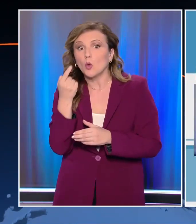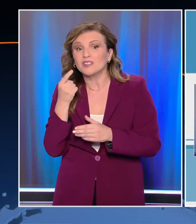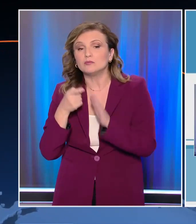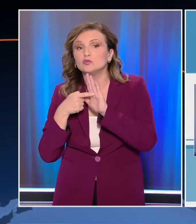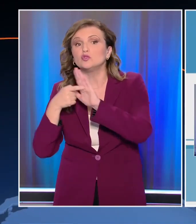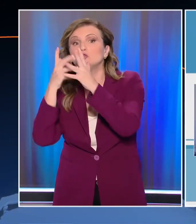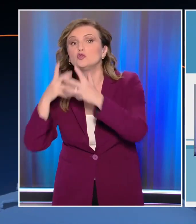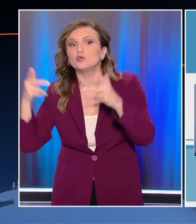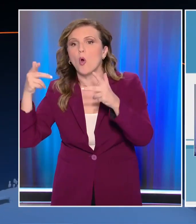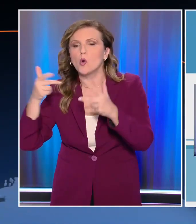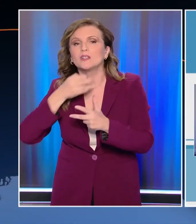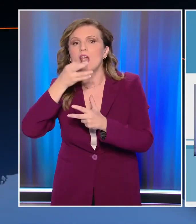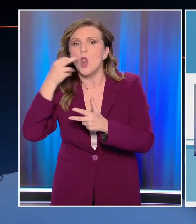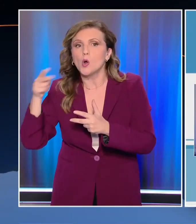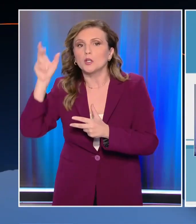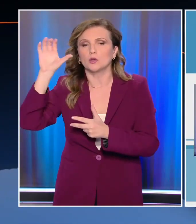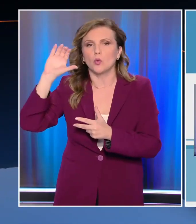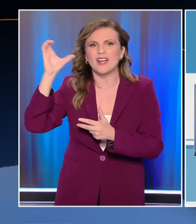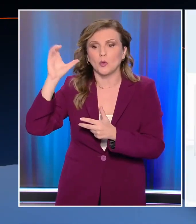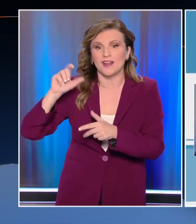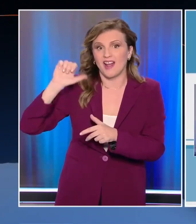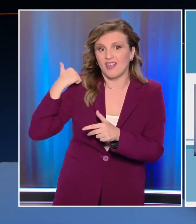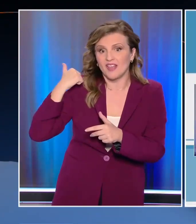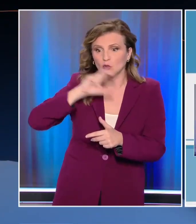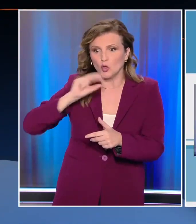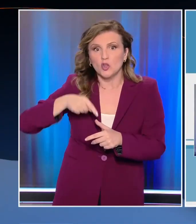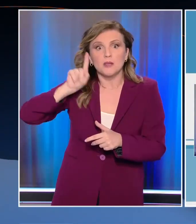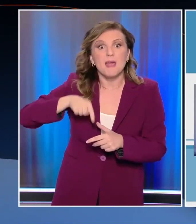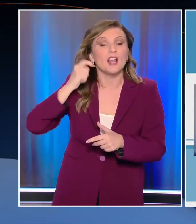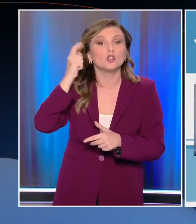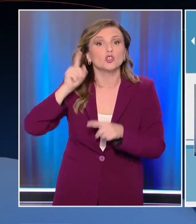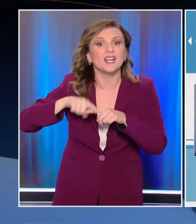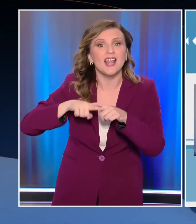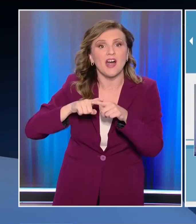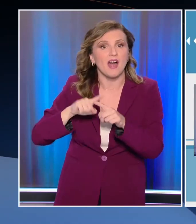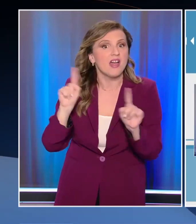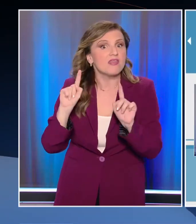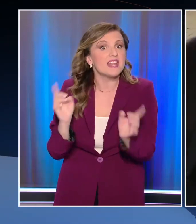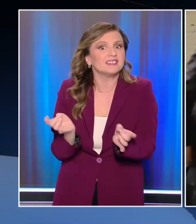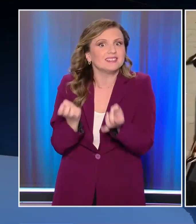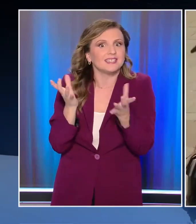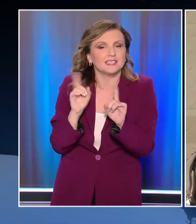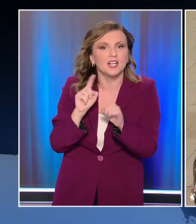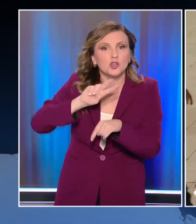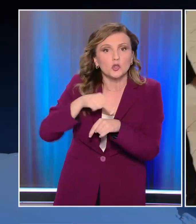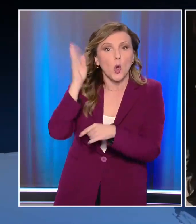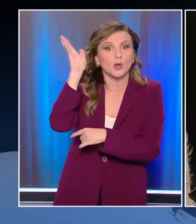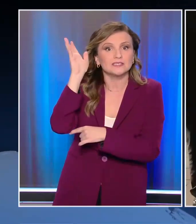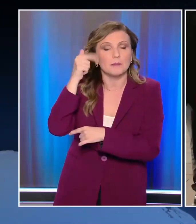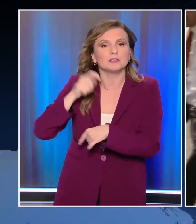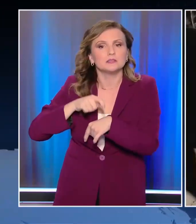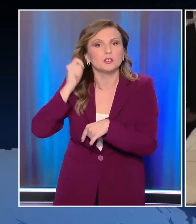σοου του Ερντογάν και τις δηλώσεις του, την ημέρα της εθνικής μας επαιτείου. Καθόλου τυχαία και βέβαια δύο ώρες ομιλία. Ο Ταγί Περντογάν